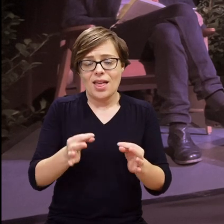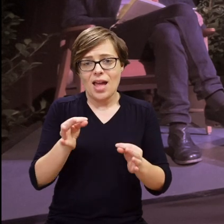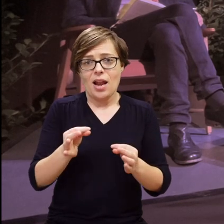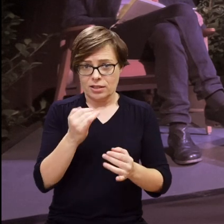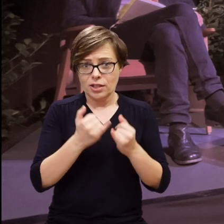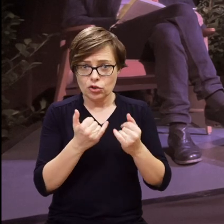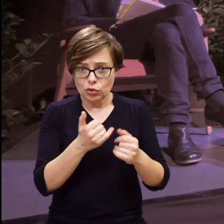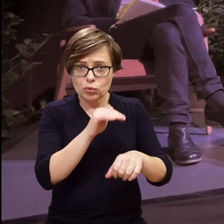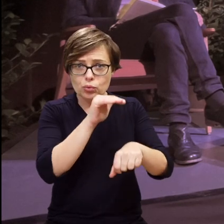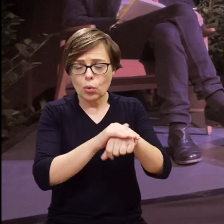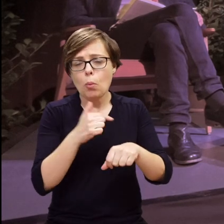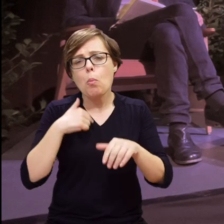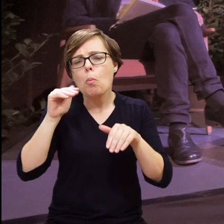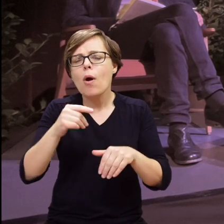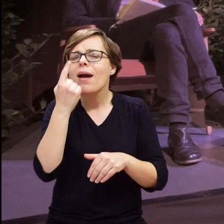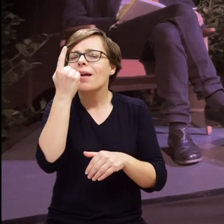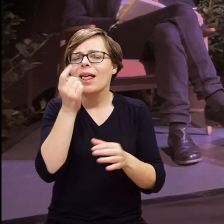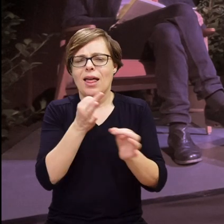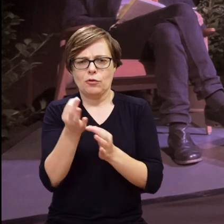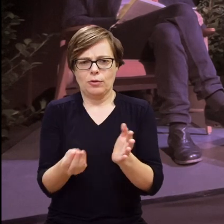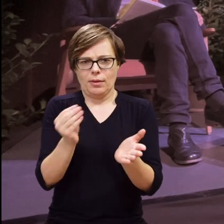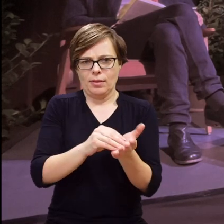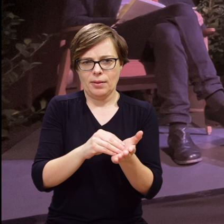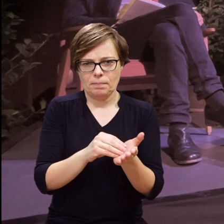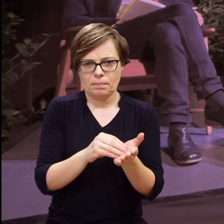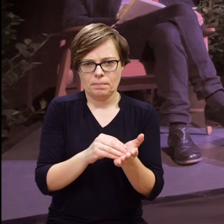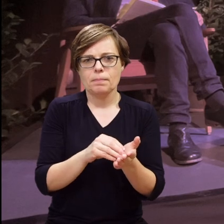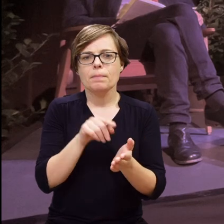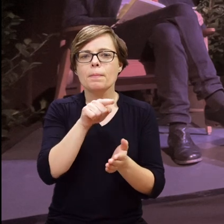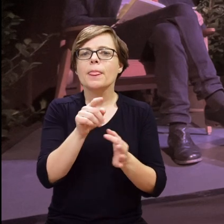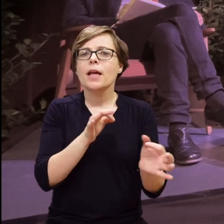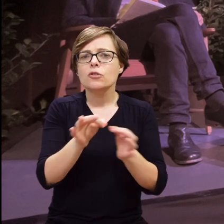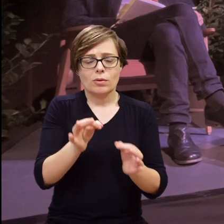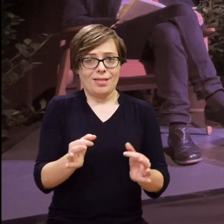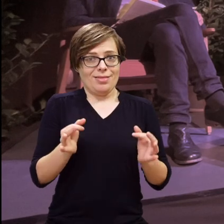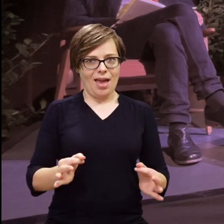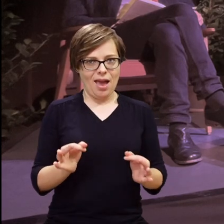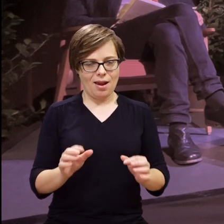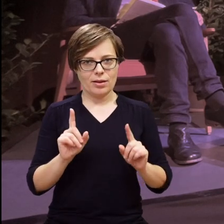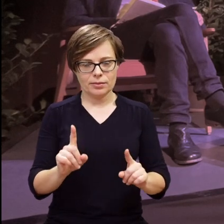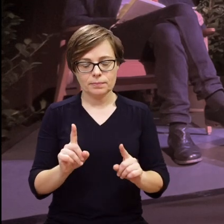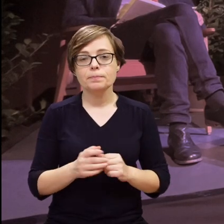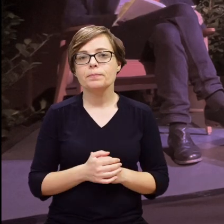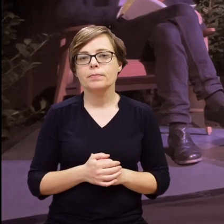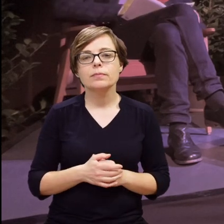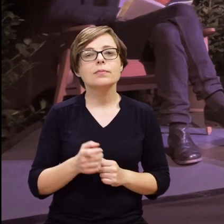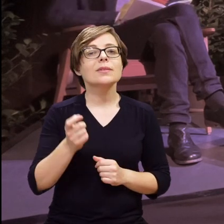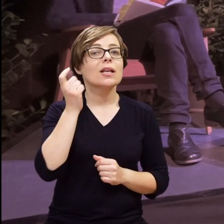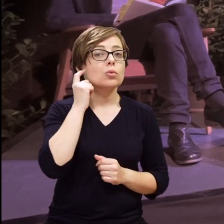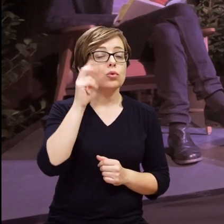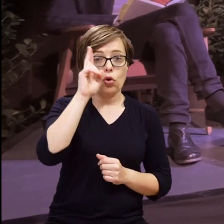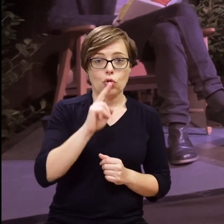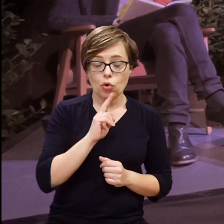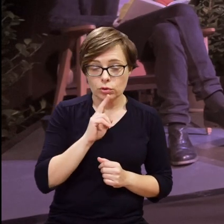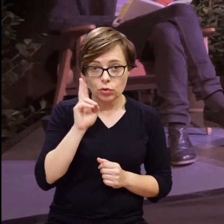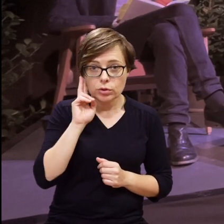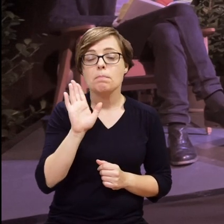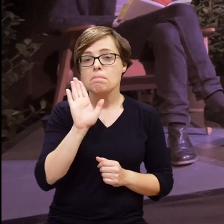nawet teraz jeszcze jedną historię, jeśli mogę ją tylko wtrącić, to jest historia, która dzieje się też teraz.